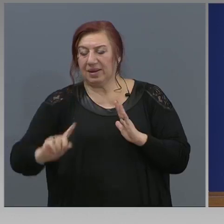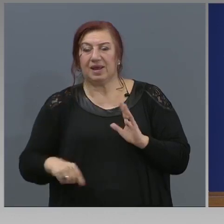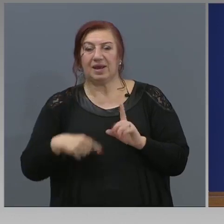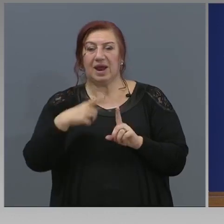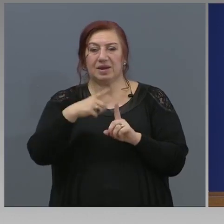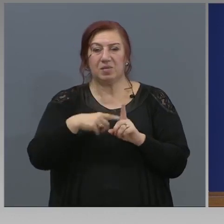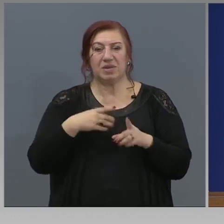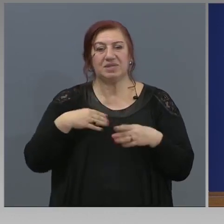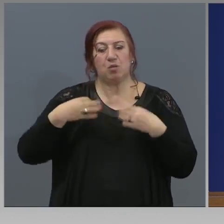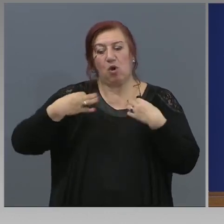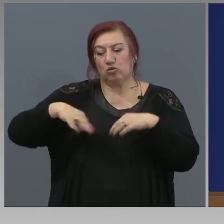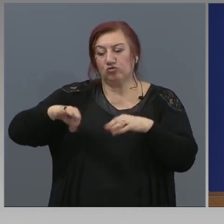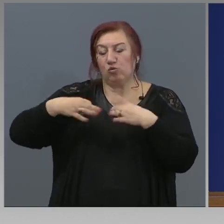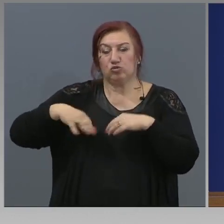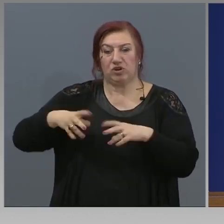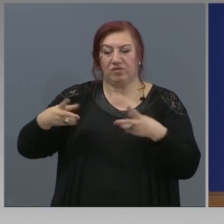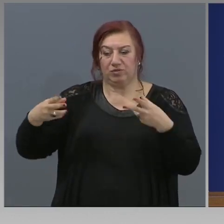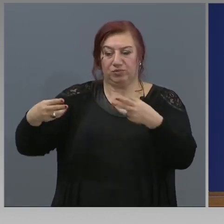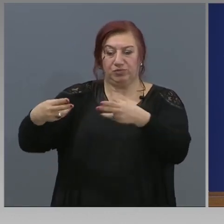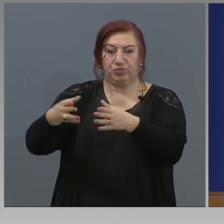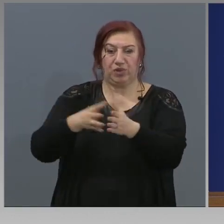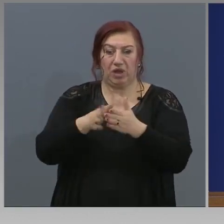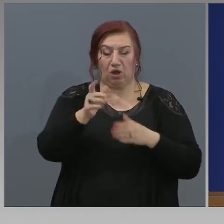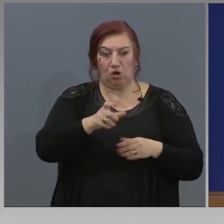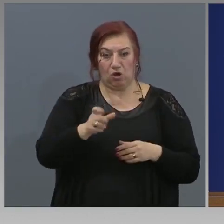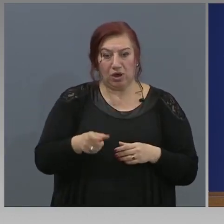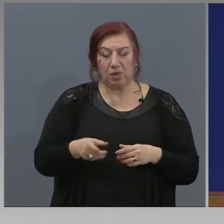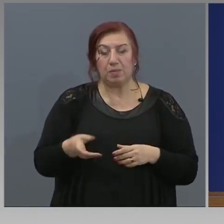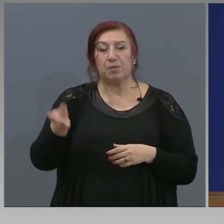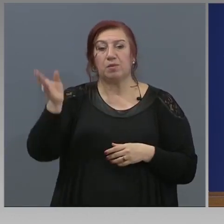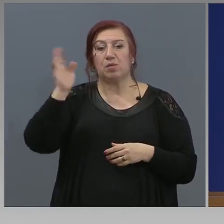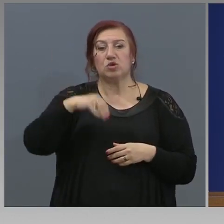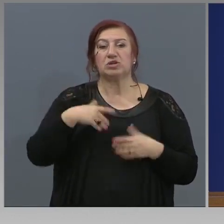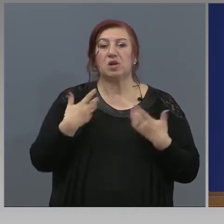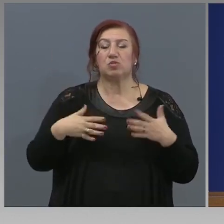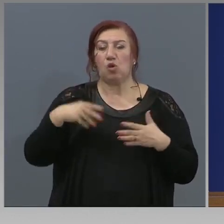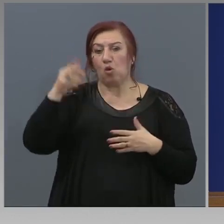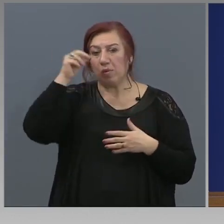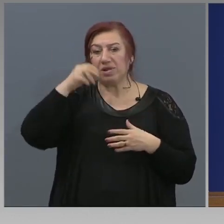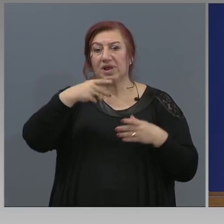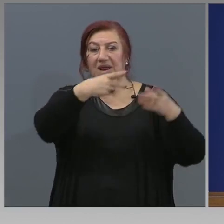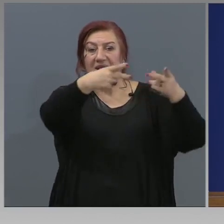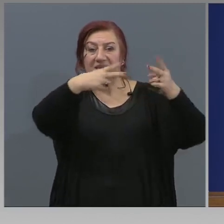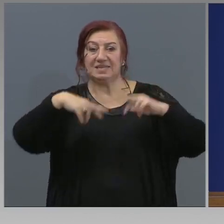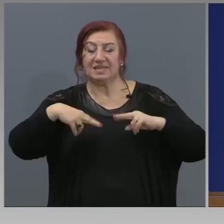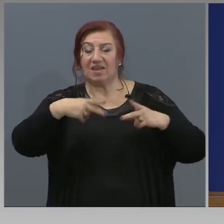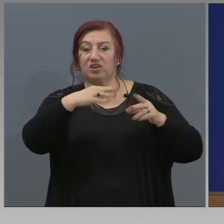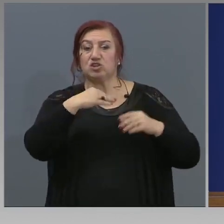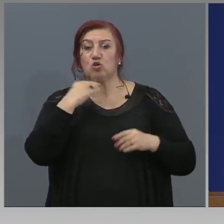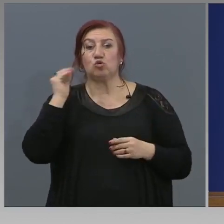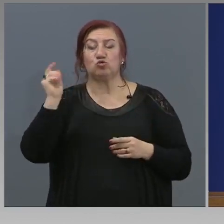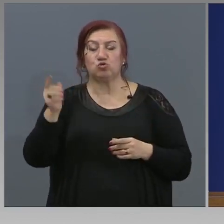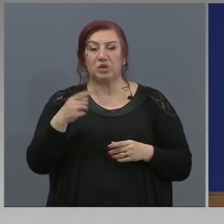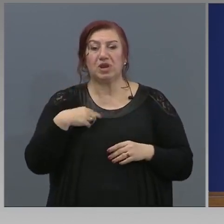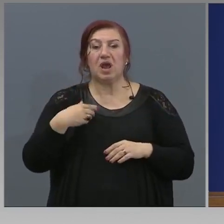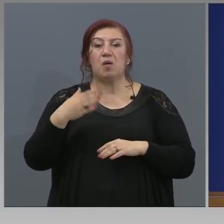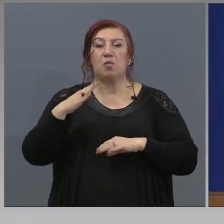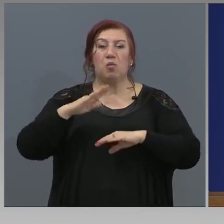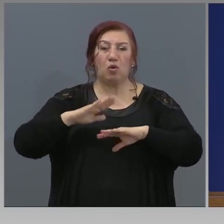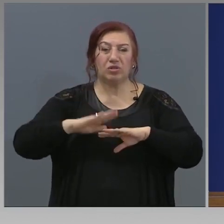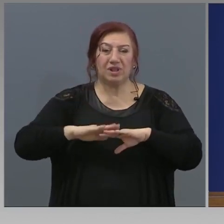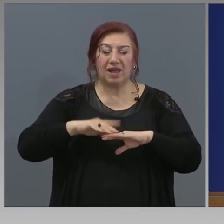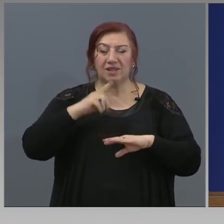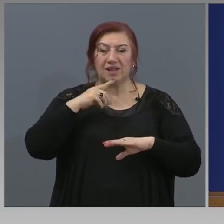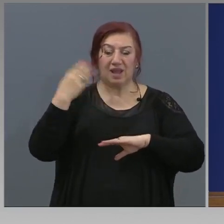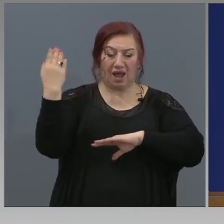съответно освобождаване на хора, от друга страна се връщат много наши сънародници от чужбина. По данни на гранична полиция, 110